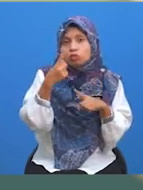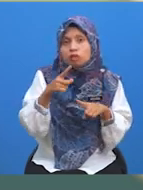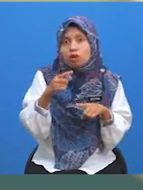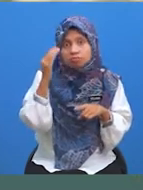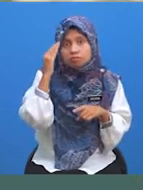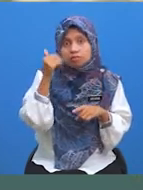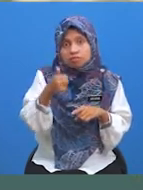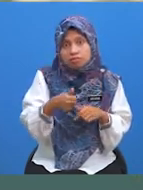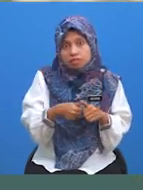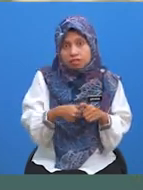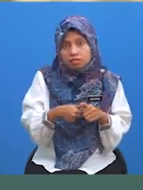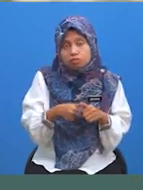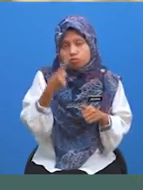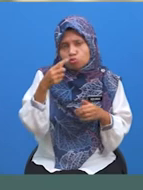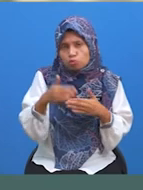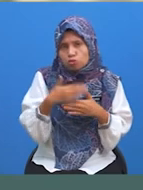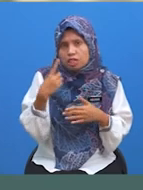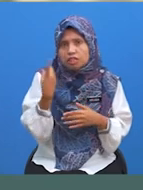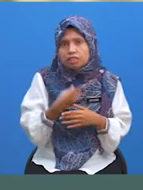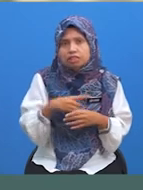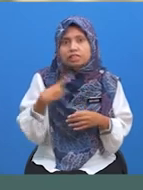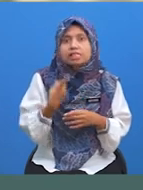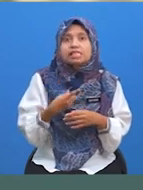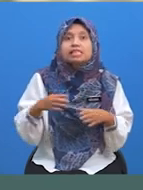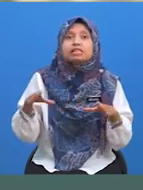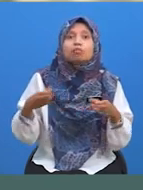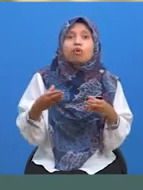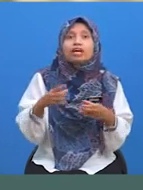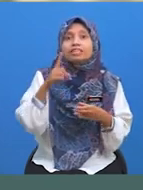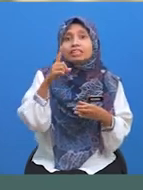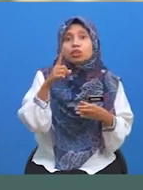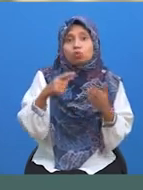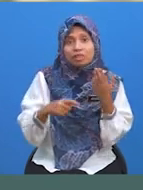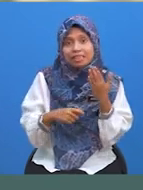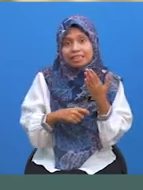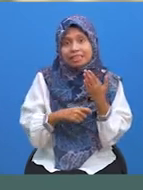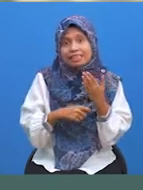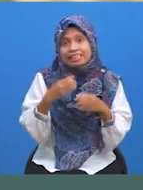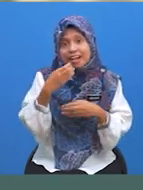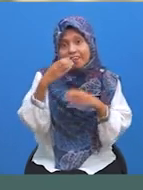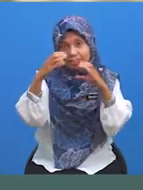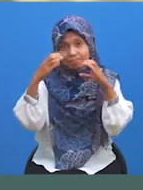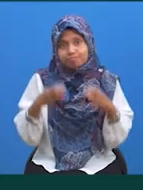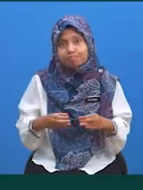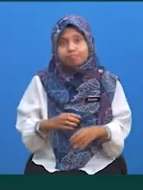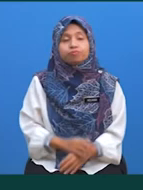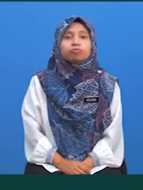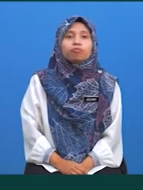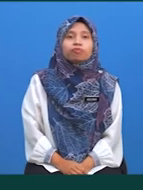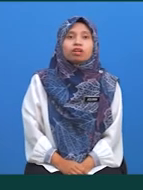tentu? Untuk memudahkan kita, kita cipta satu teknik menggunakan akronik